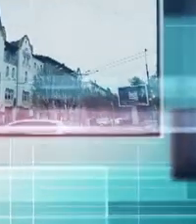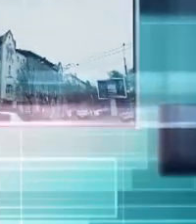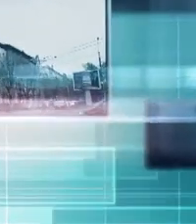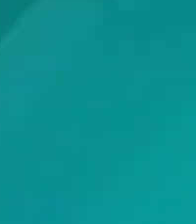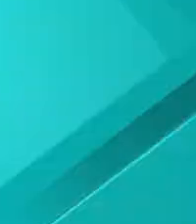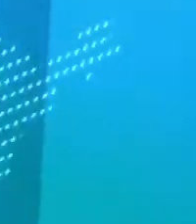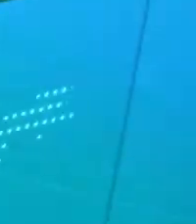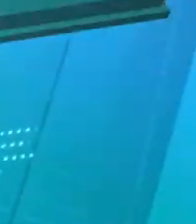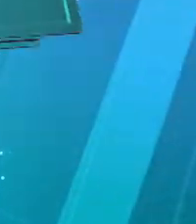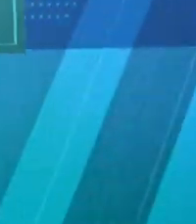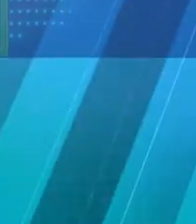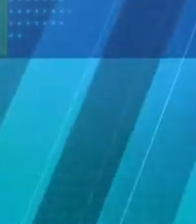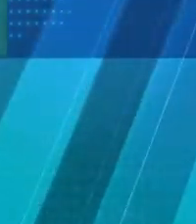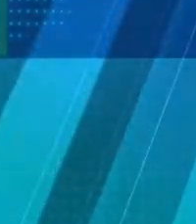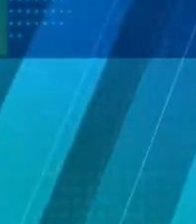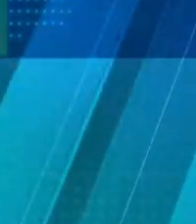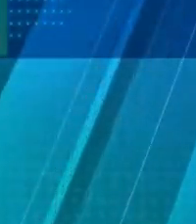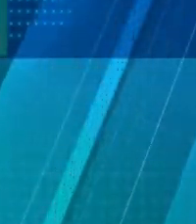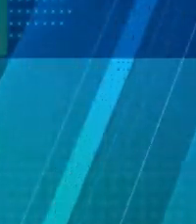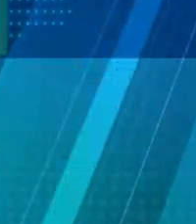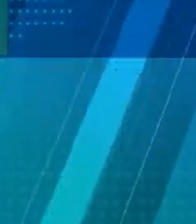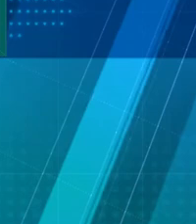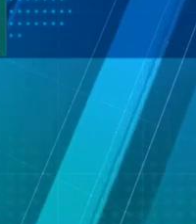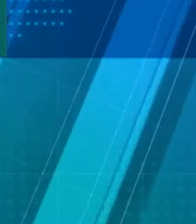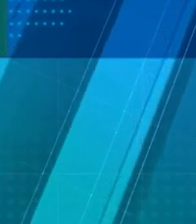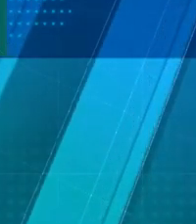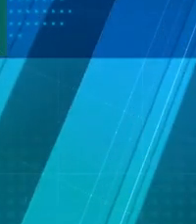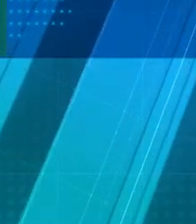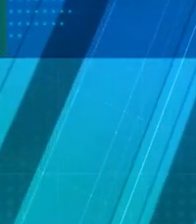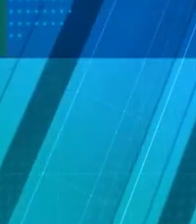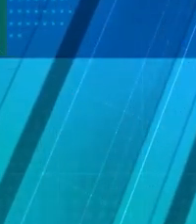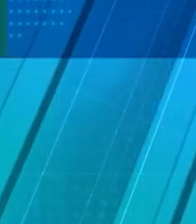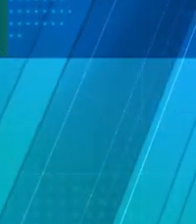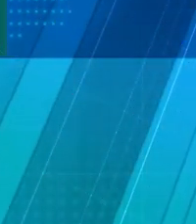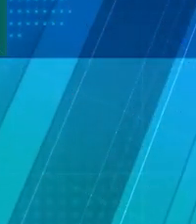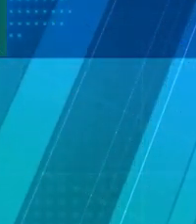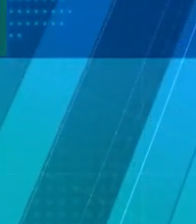перегляд!